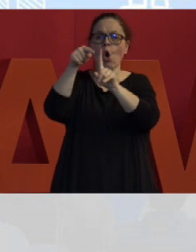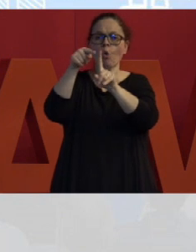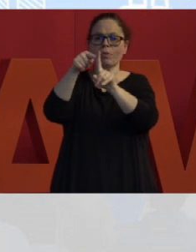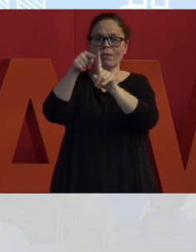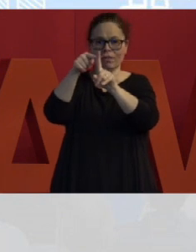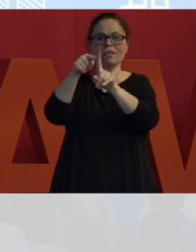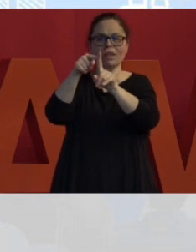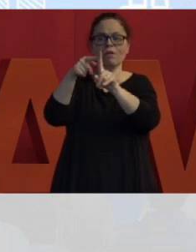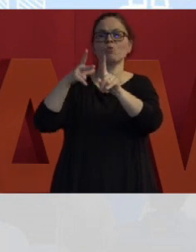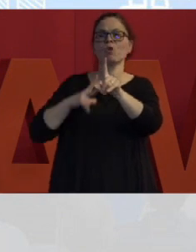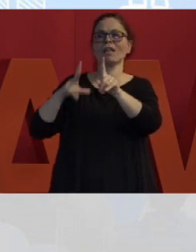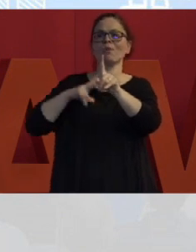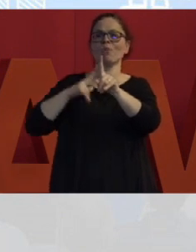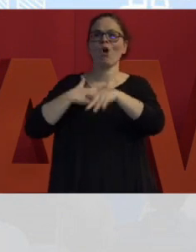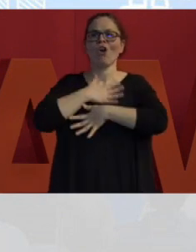terzo tempo.